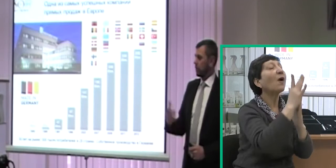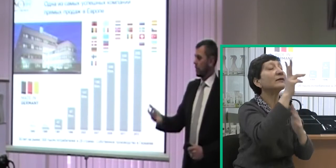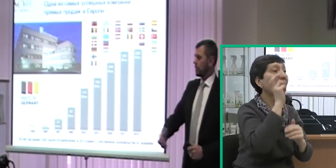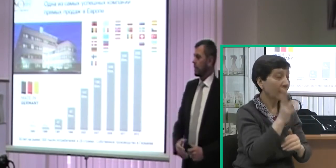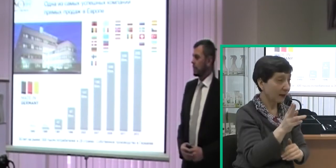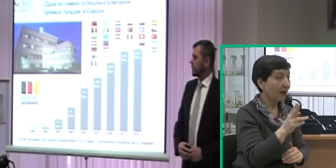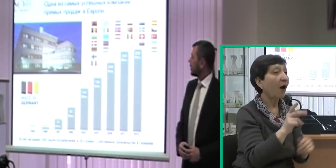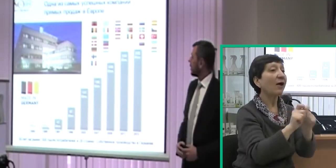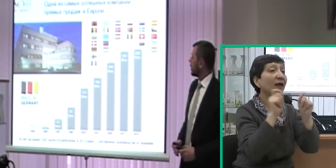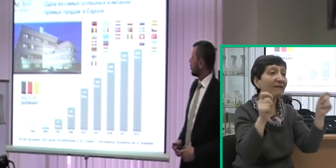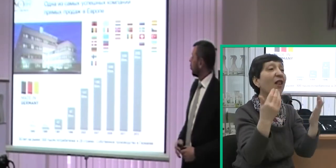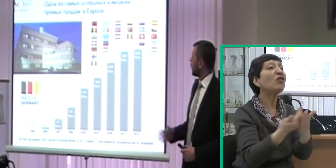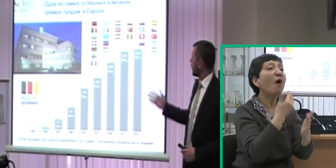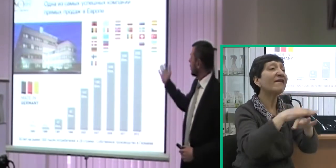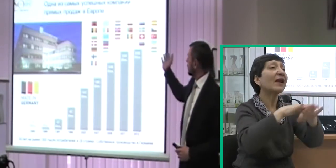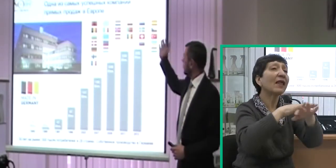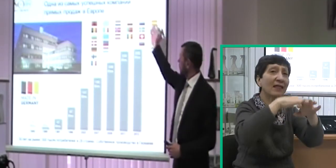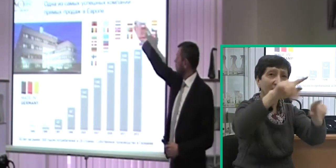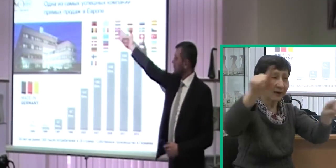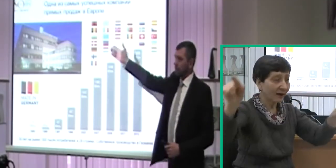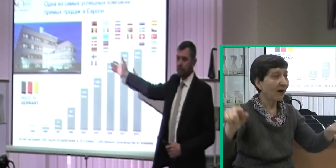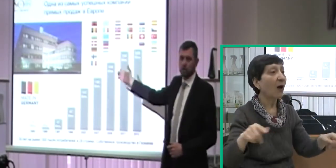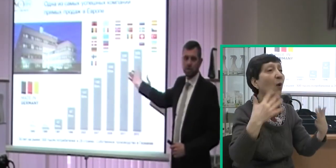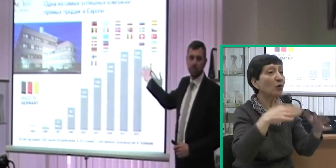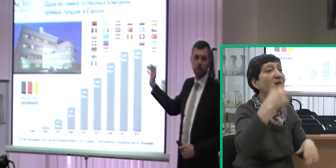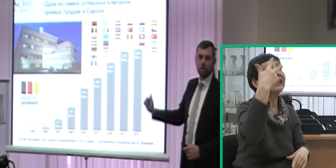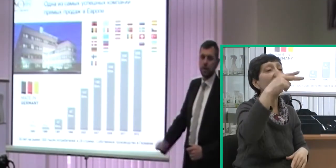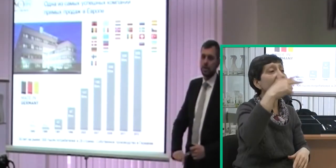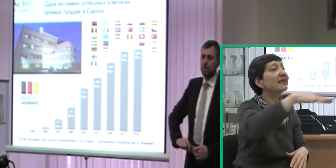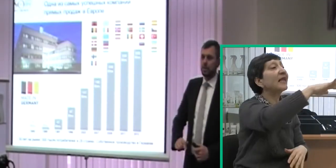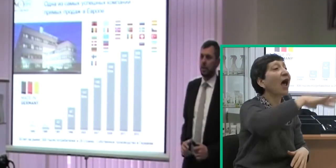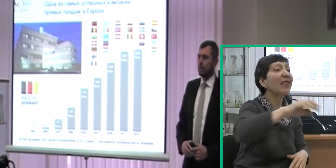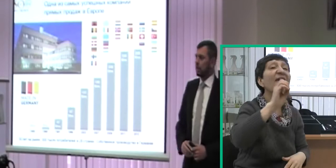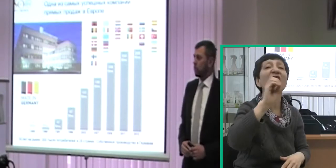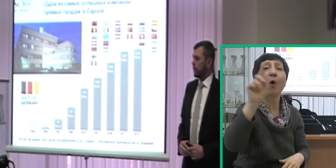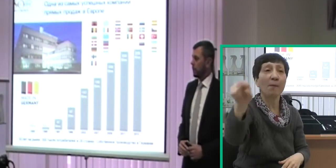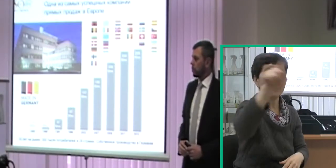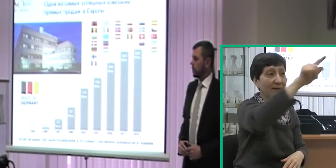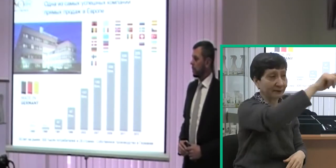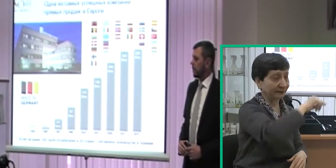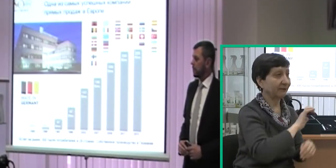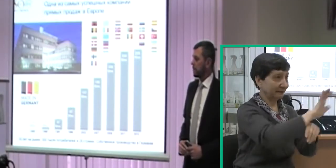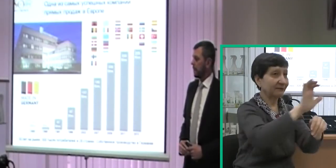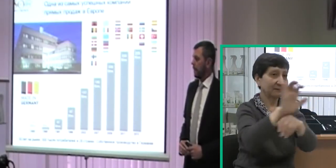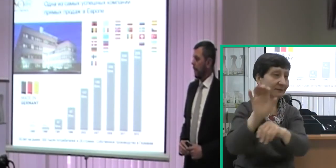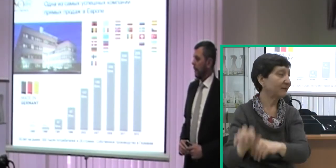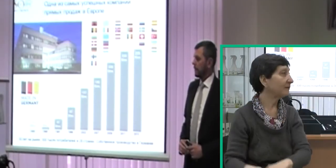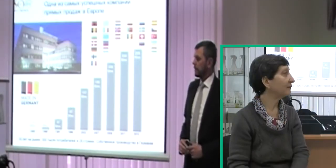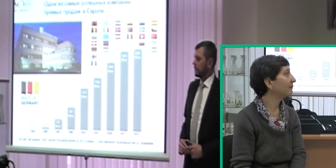Конечно, это было связано и с открытием новых рынков. Видите, как сейчас мы почти в 30 странах Европы работаем.